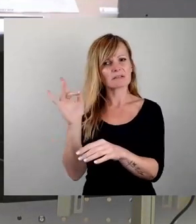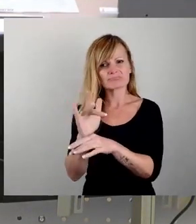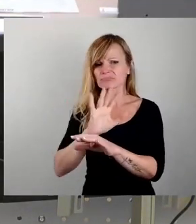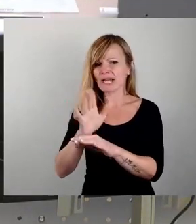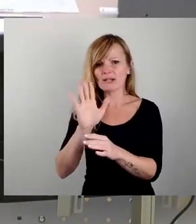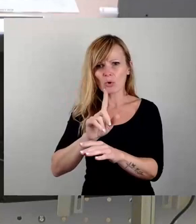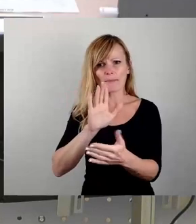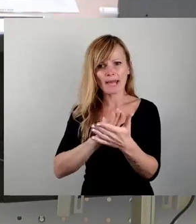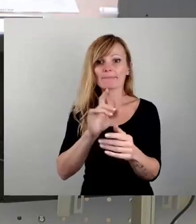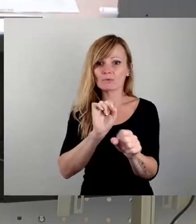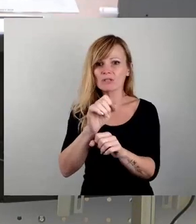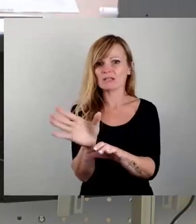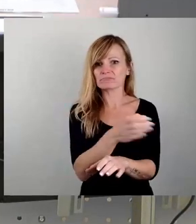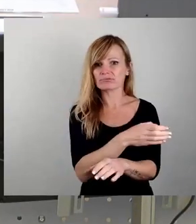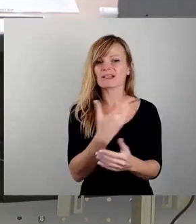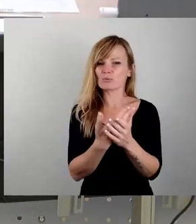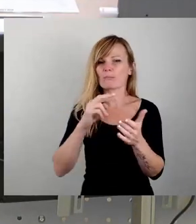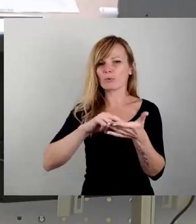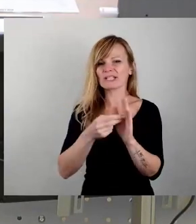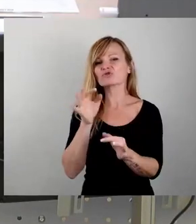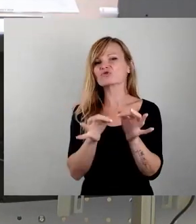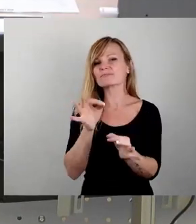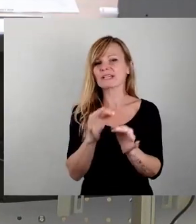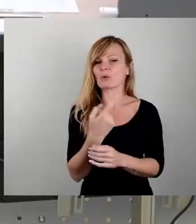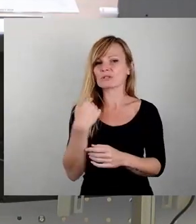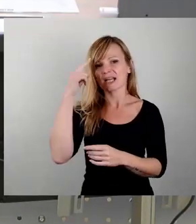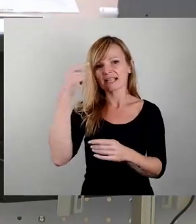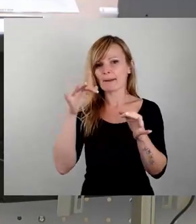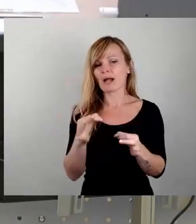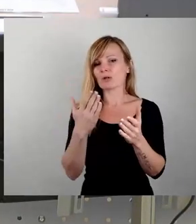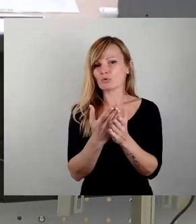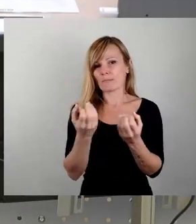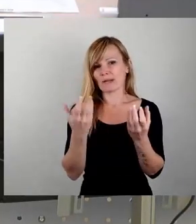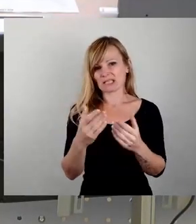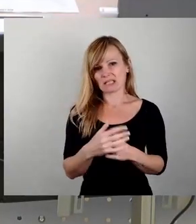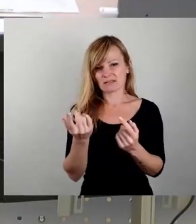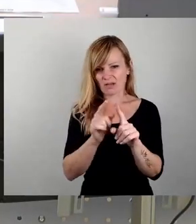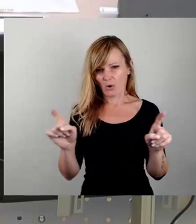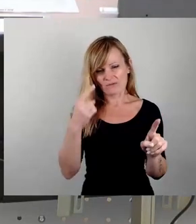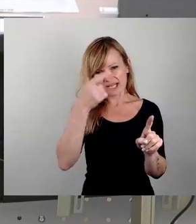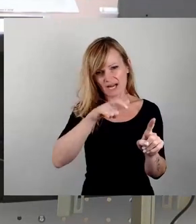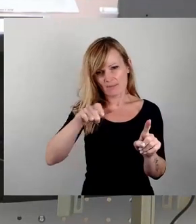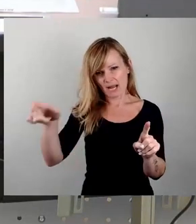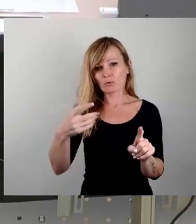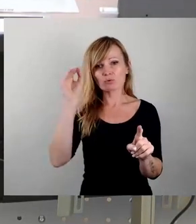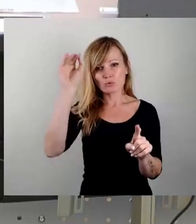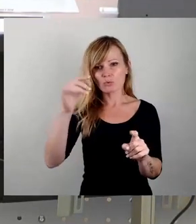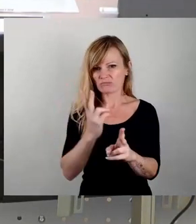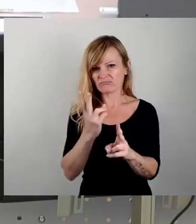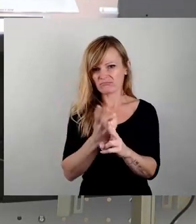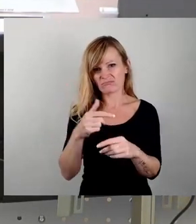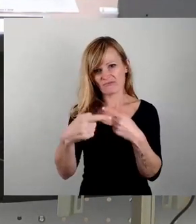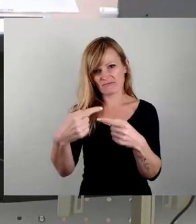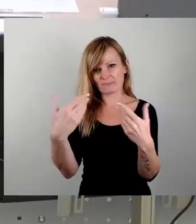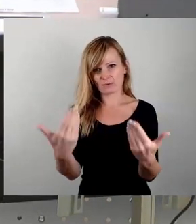alles so politische Spielchen, die mit unseren Denkmalen in der Geschichte stattfanden und wahrscheinlich auch noch stattfinden werden. Und